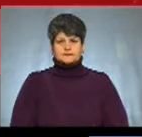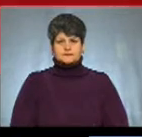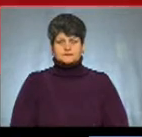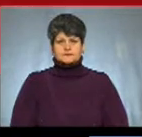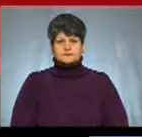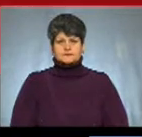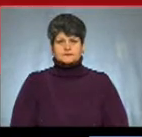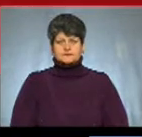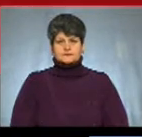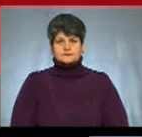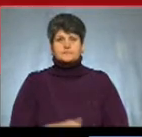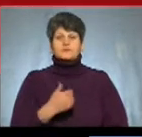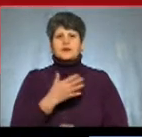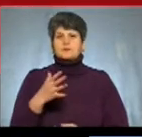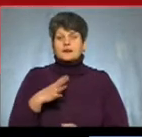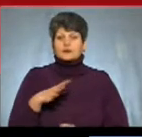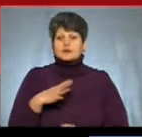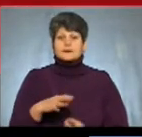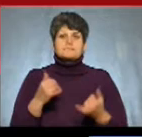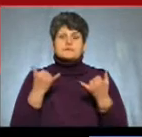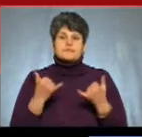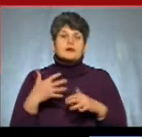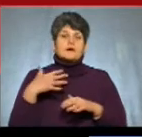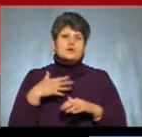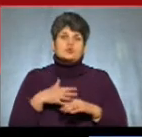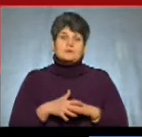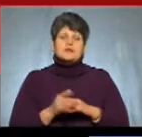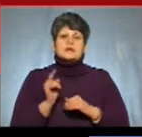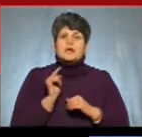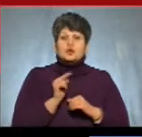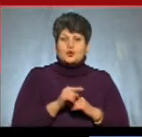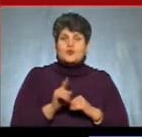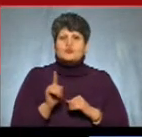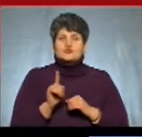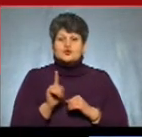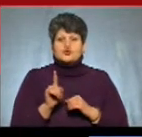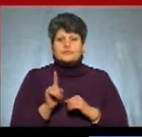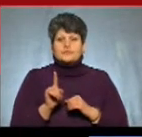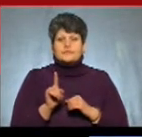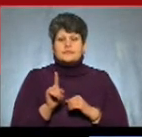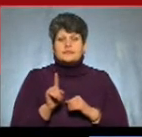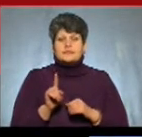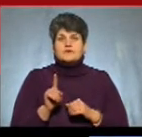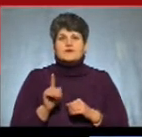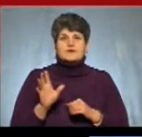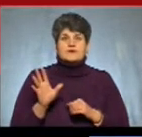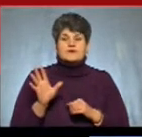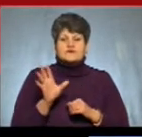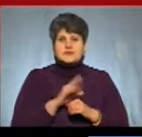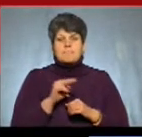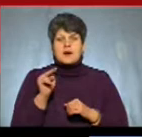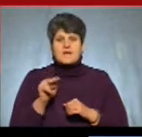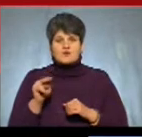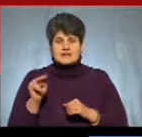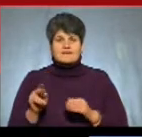Ми очікуємо сьогодні розуміння того, що наші православні повинні об'єднатися